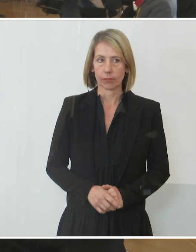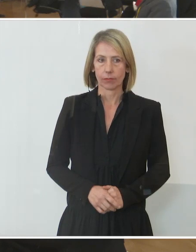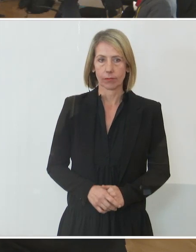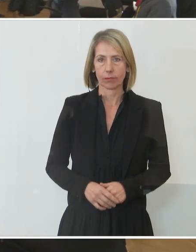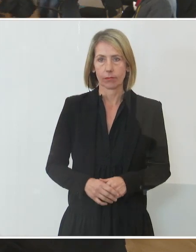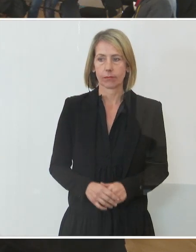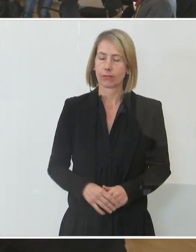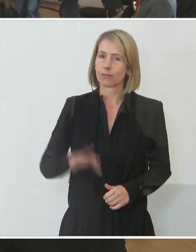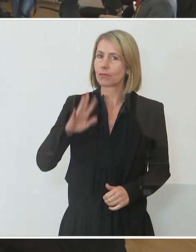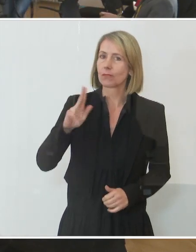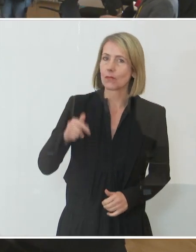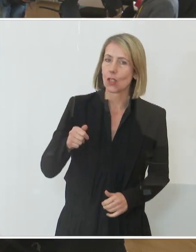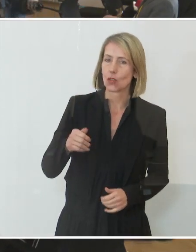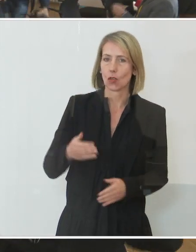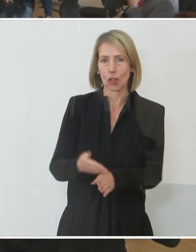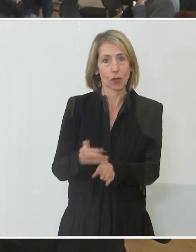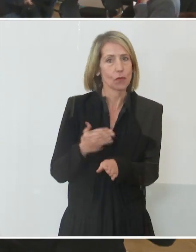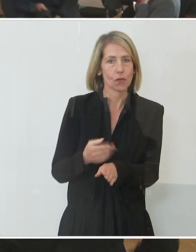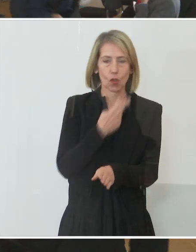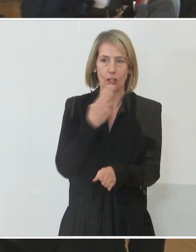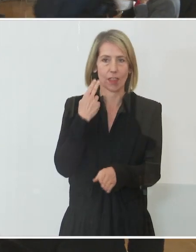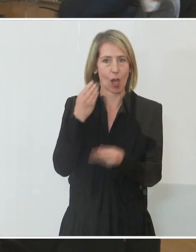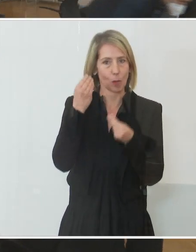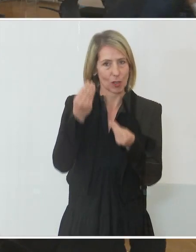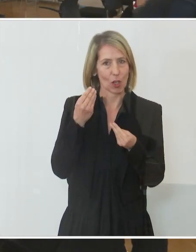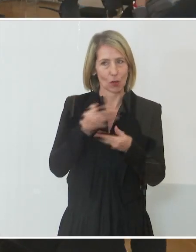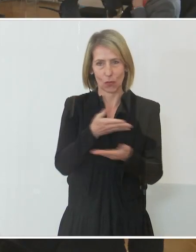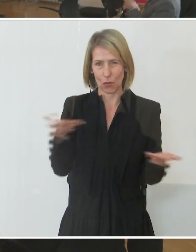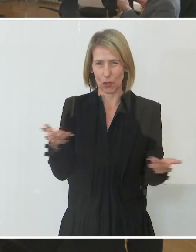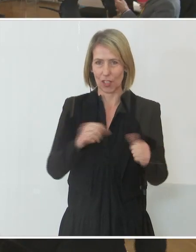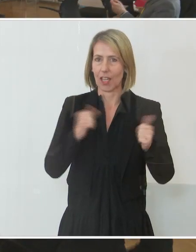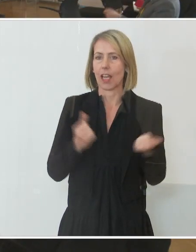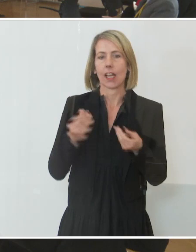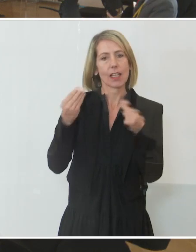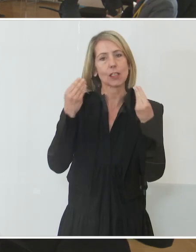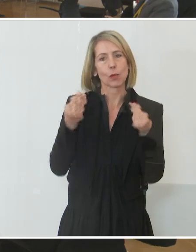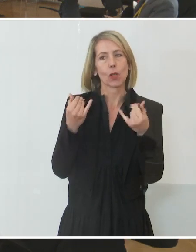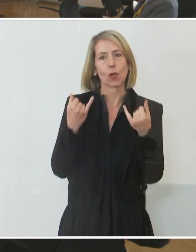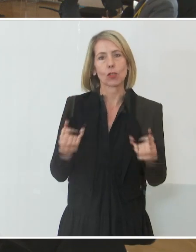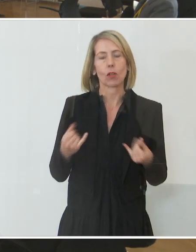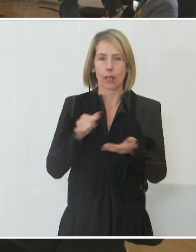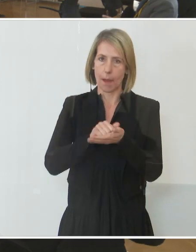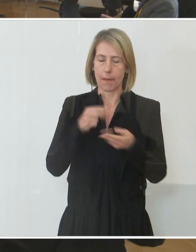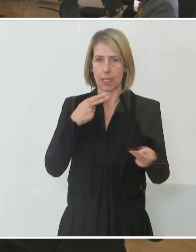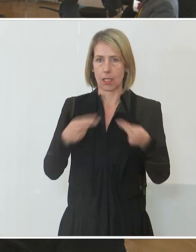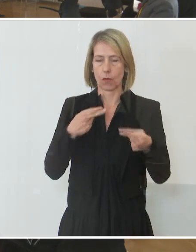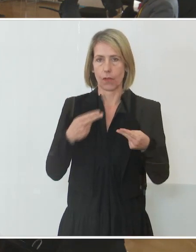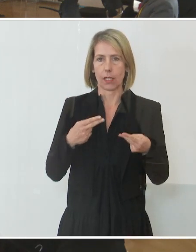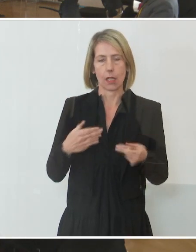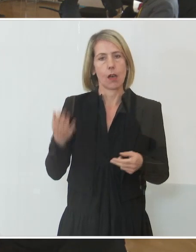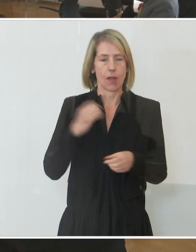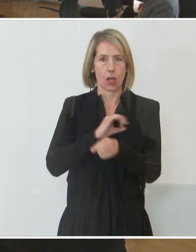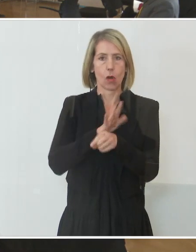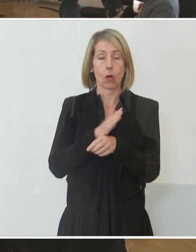Einen wunderschönen frühen Nachmittag darf ich Ihnen wünschen, darf Sie herzlich begrüßen bei unserer Pressekonferenz nach den